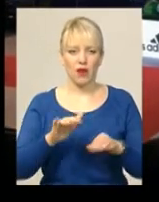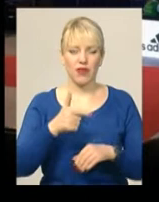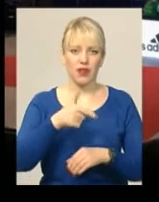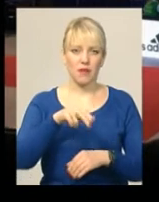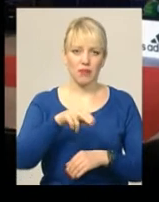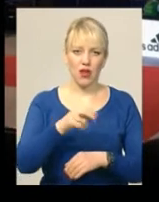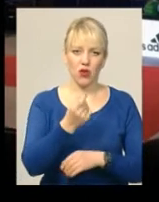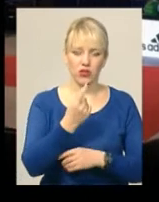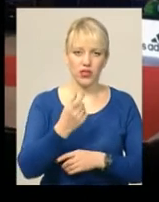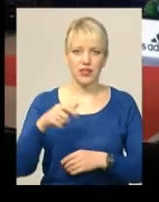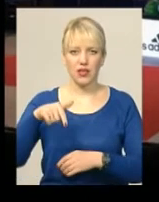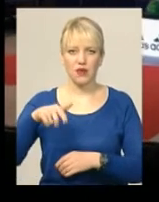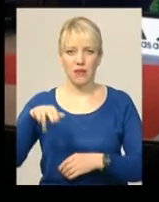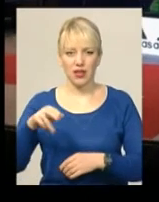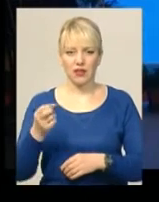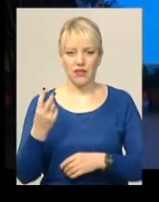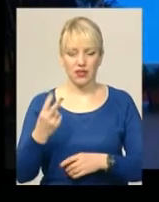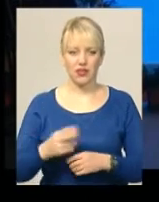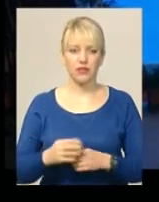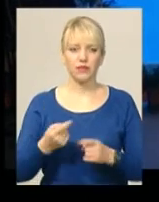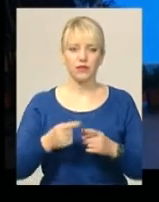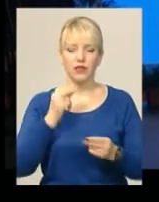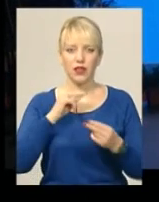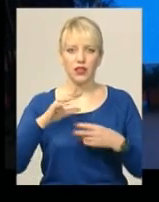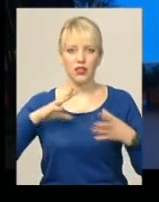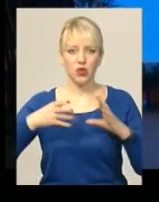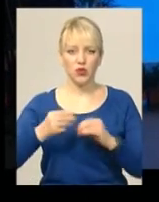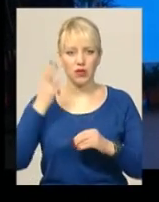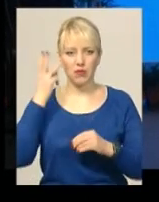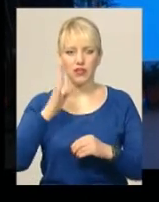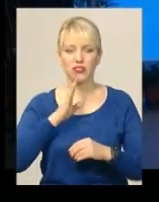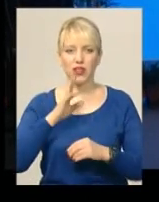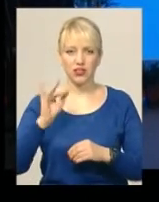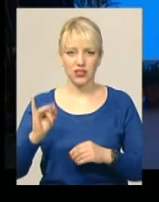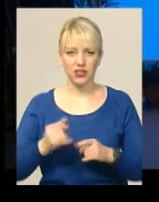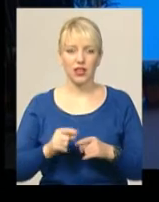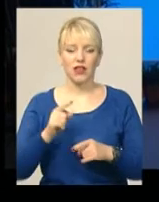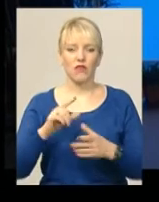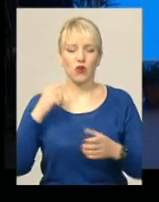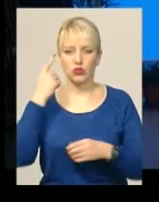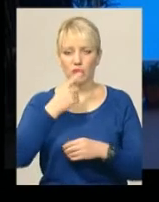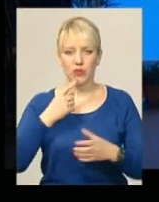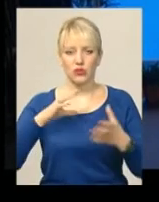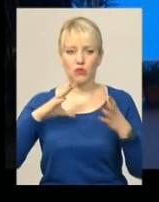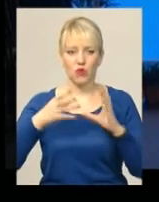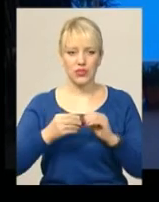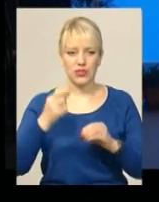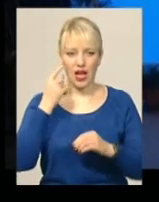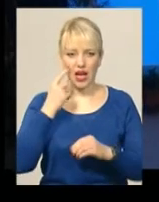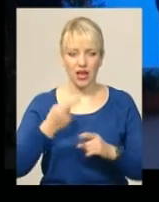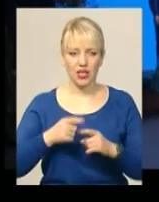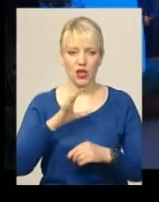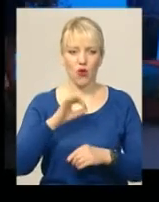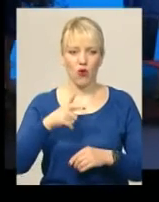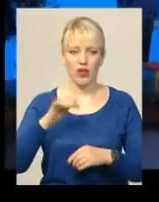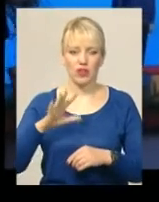спортсмени робили 20 пострілів змінного бігу. Найкращим результатом хмельничанки Христини Гілевич в особистому заліку на континентальній першості стало